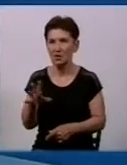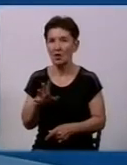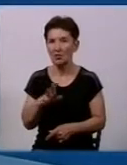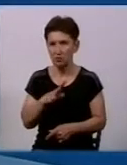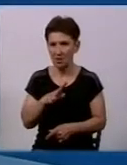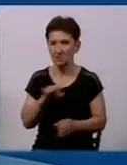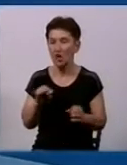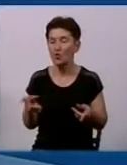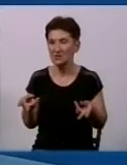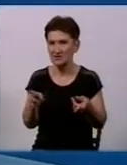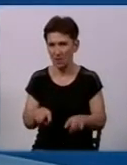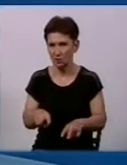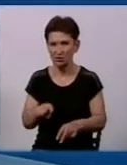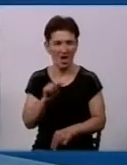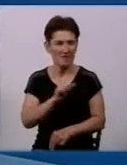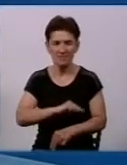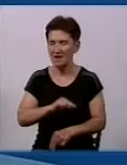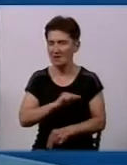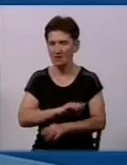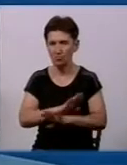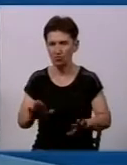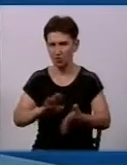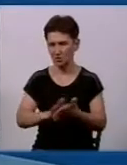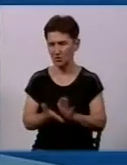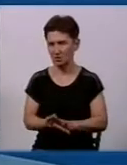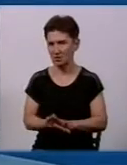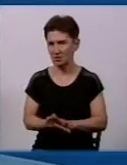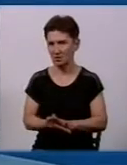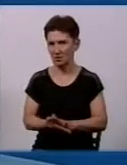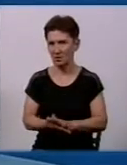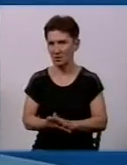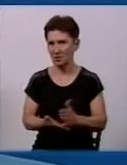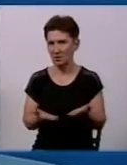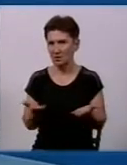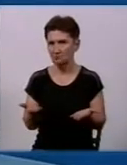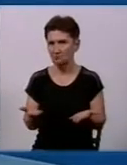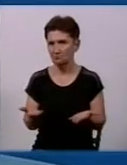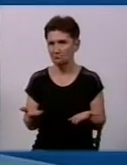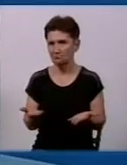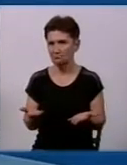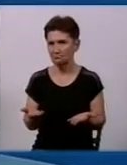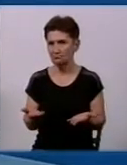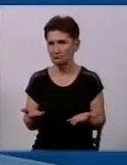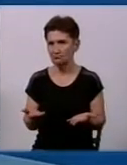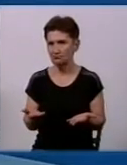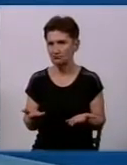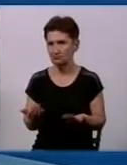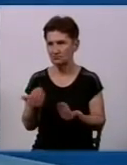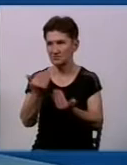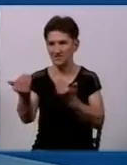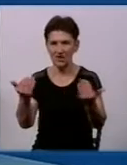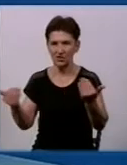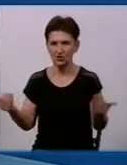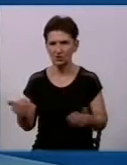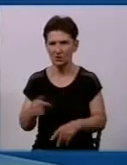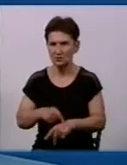залишається поки що у неробочому стані. Це певним чином скоригувало ваші реакції на